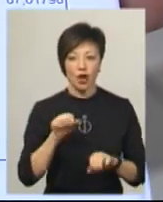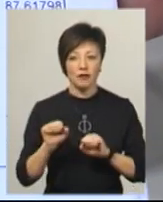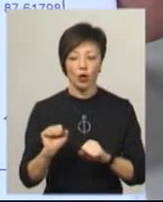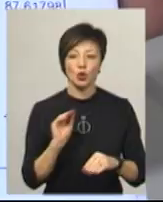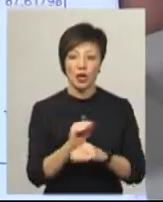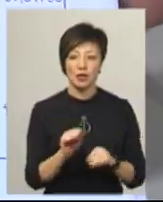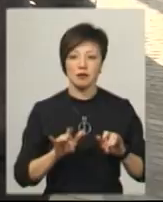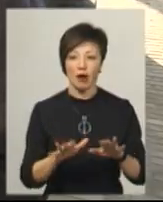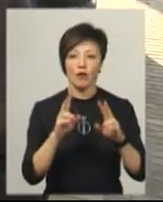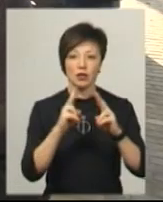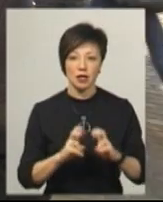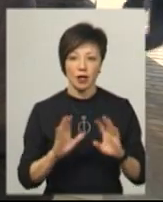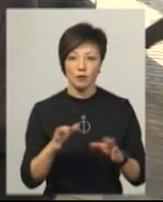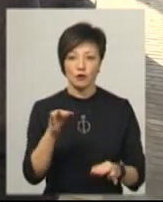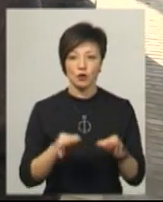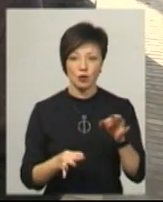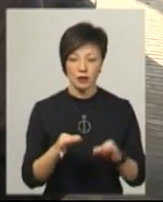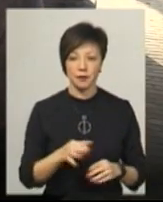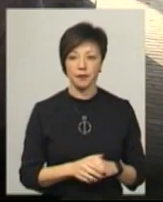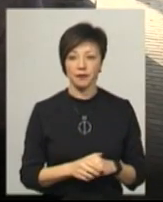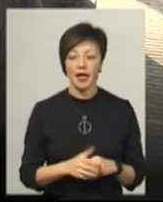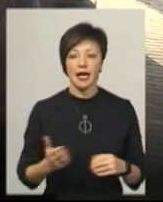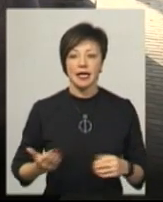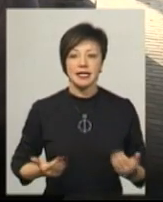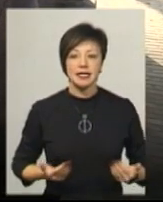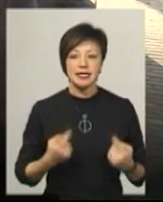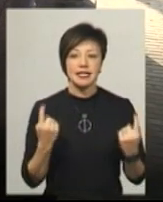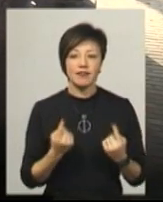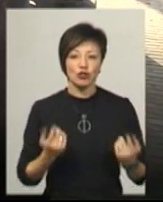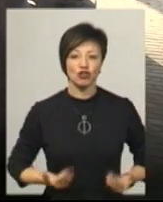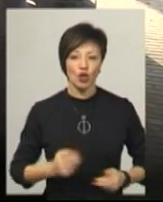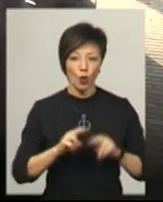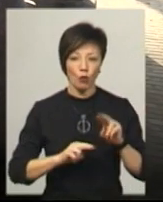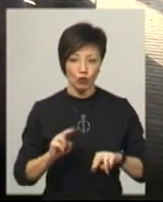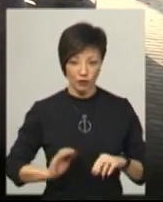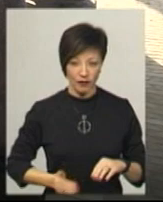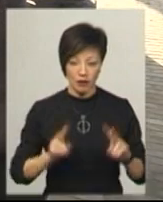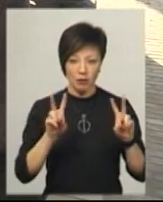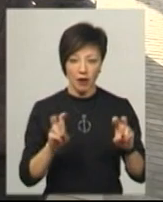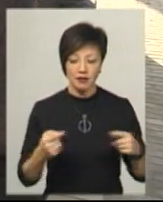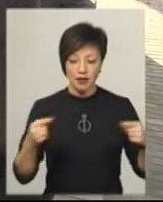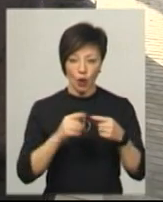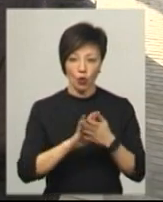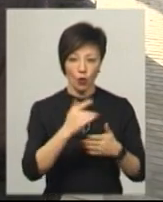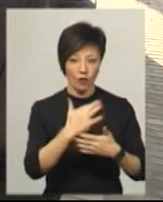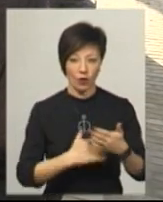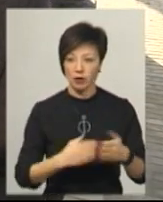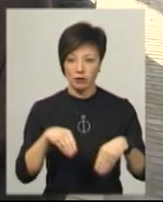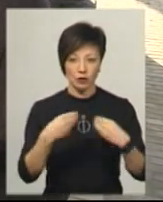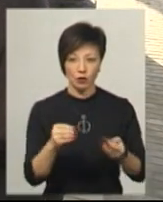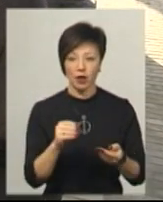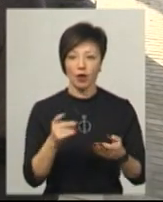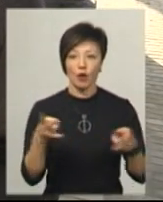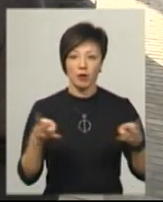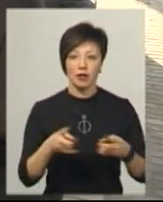справу розглядатимуть у суді. КП «Цивіль Житлобуд» всупереч договору, який укладався, не надає пакет документів, необхідний для